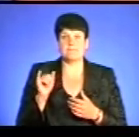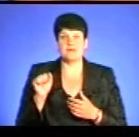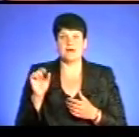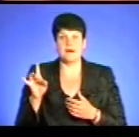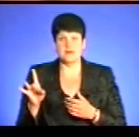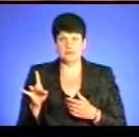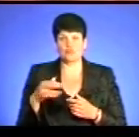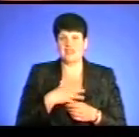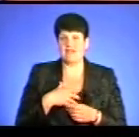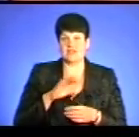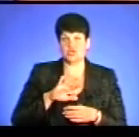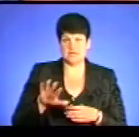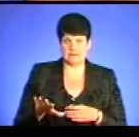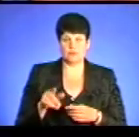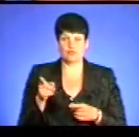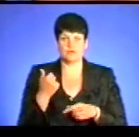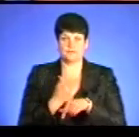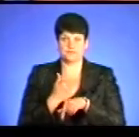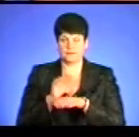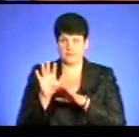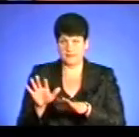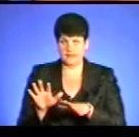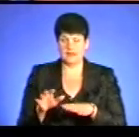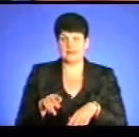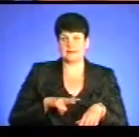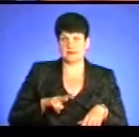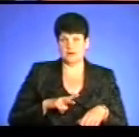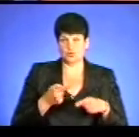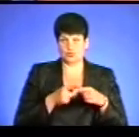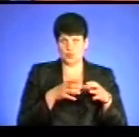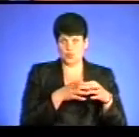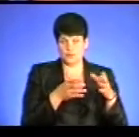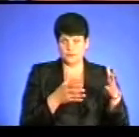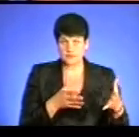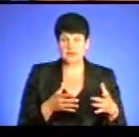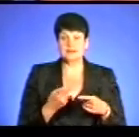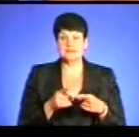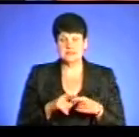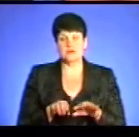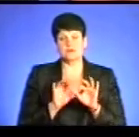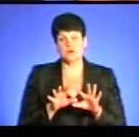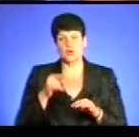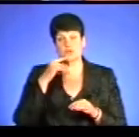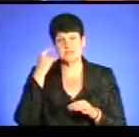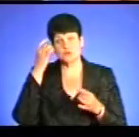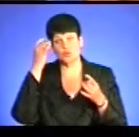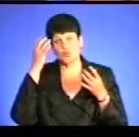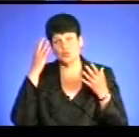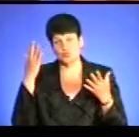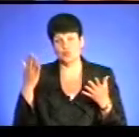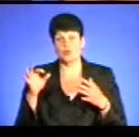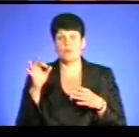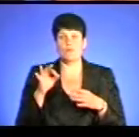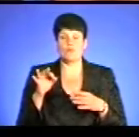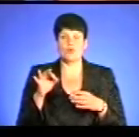табо він продюсер, тобто це його гурт, це пропаганда, знов таки, російської культури 100%, про